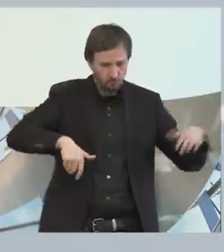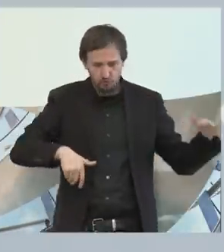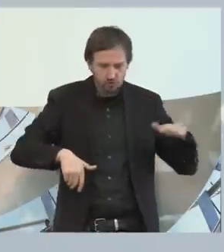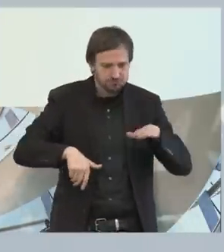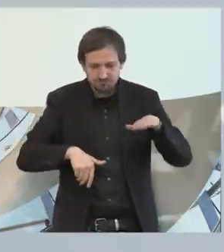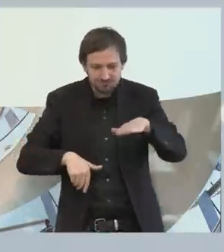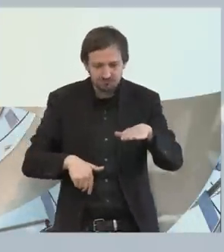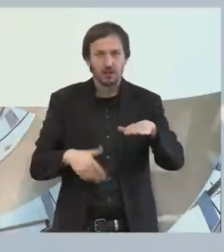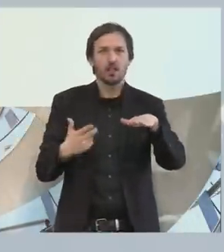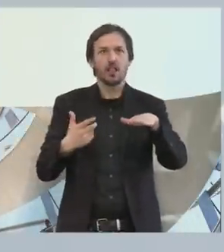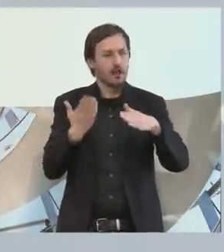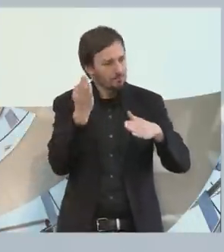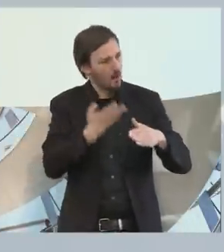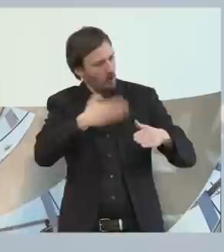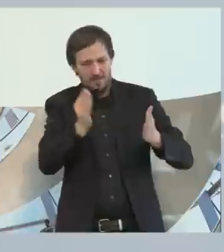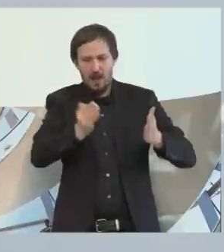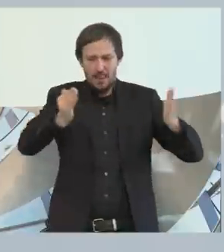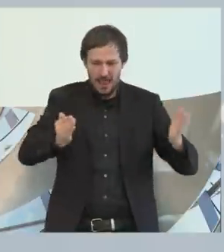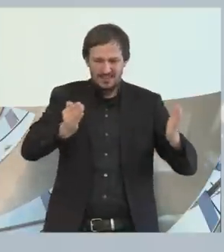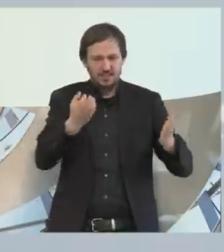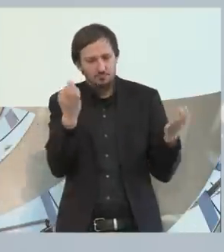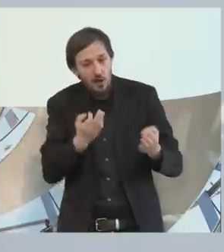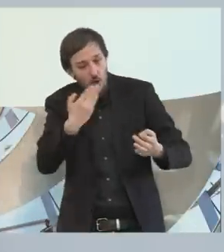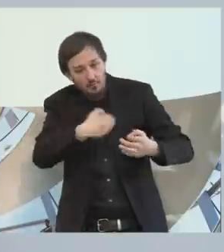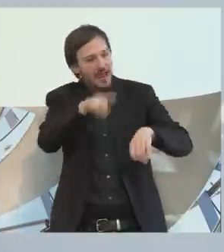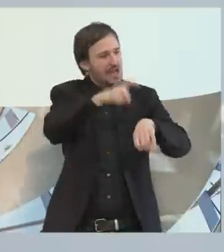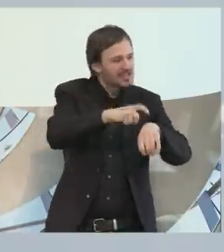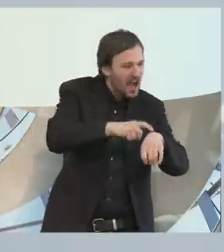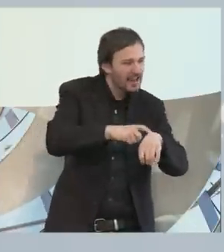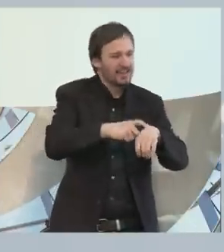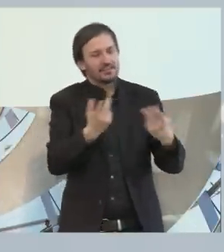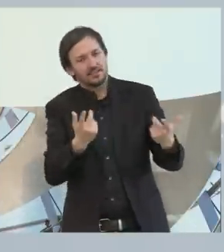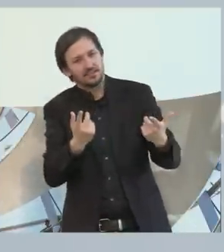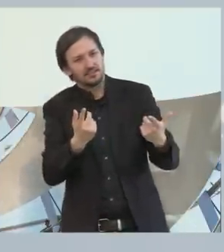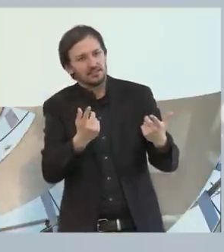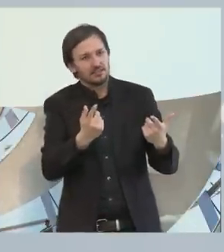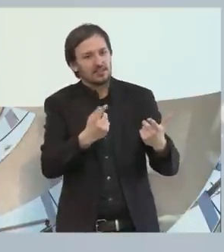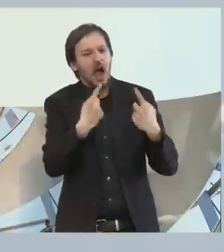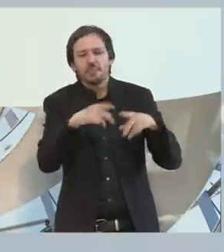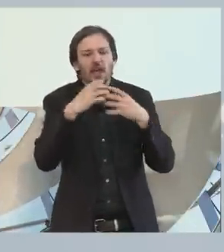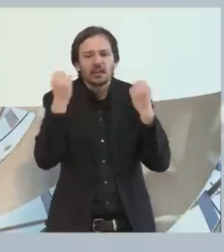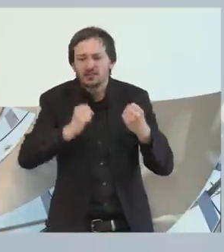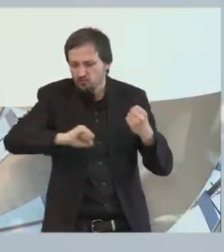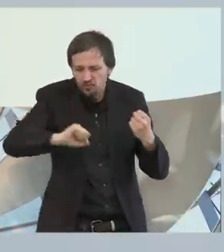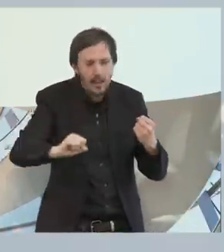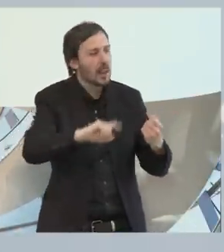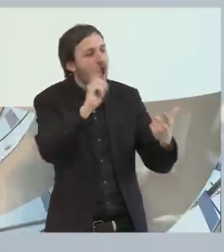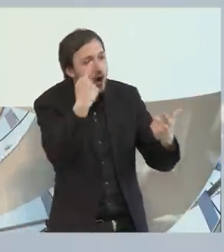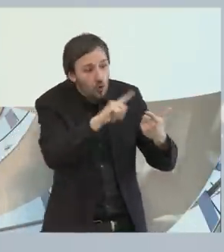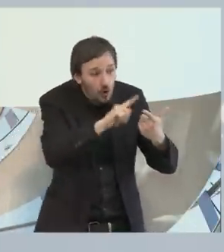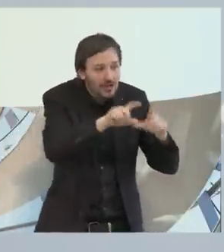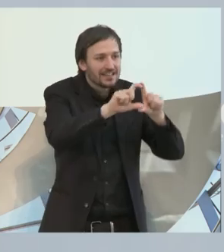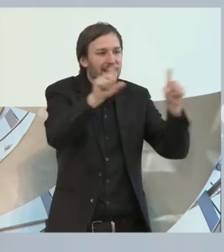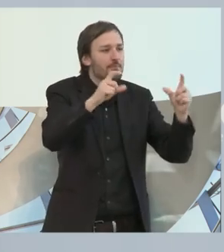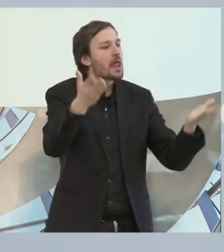dann auch unterwegs ist und etwas mehr Platz braucht als andere, etwas mehr Zeit braucht als andere. Fahrgäste. Es geht um die leichte Sprache im